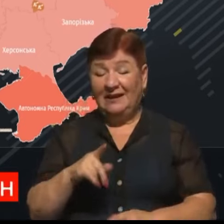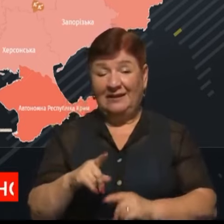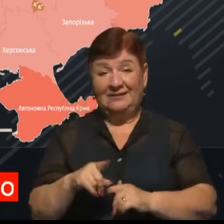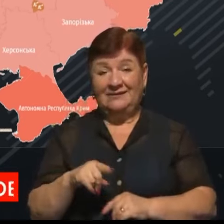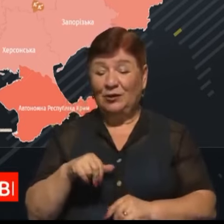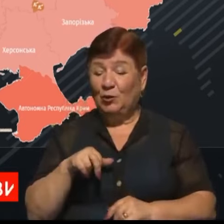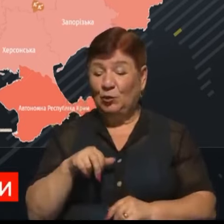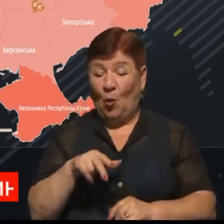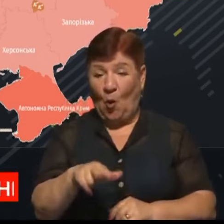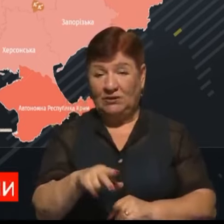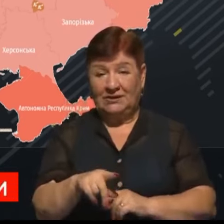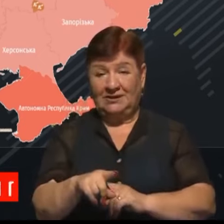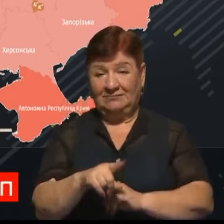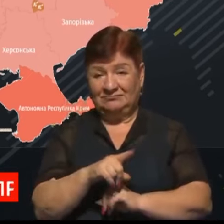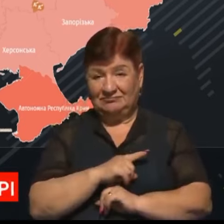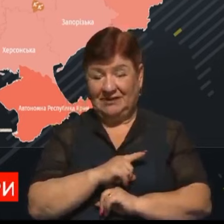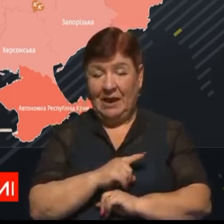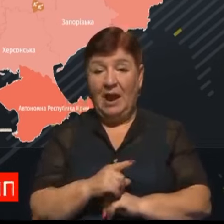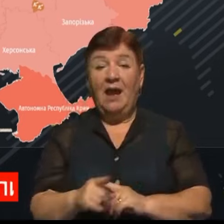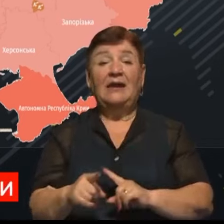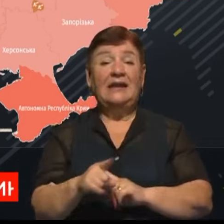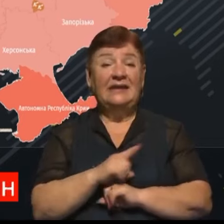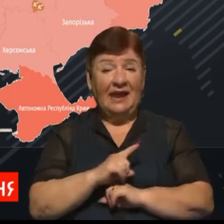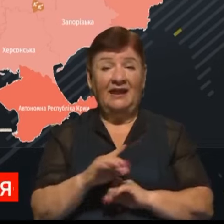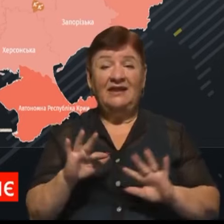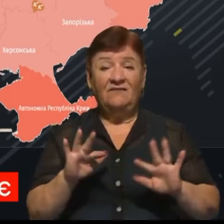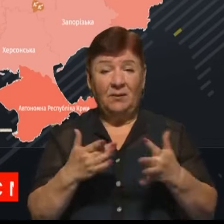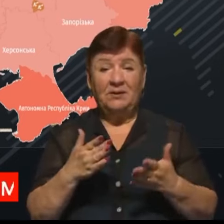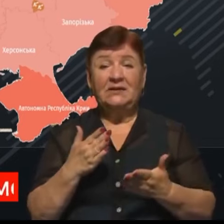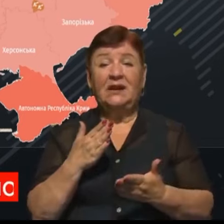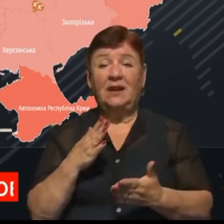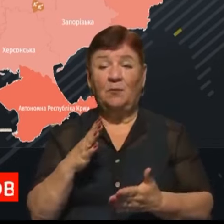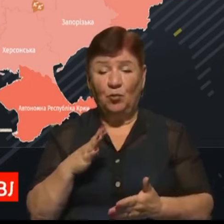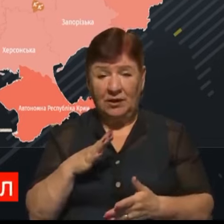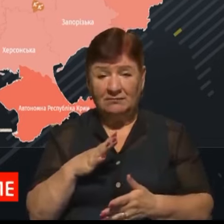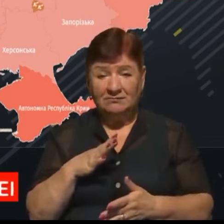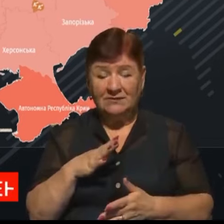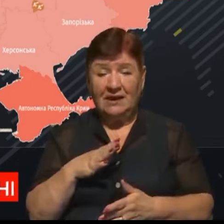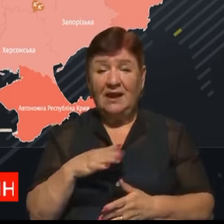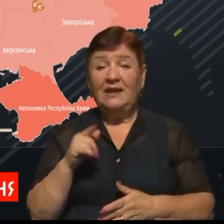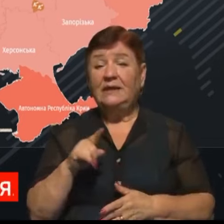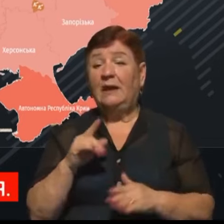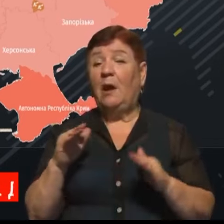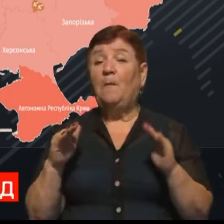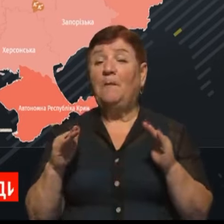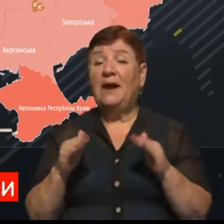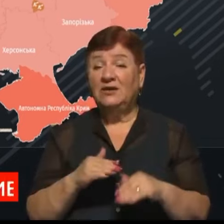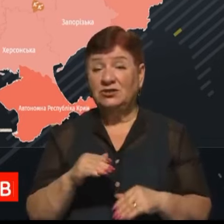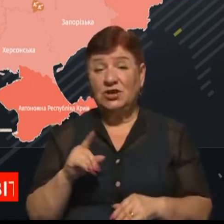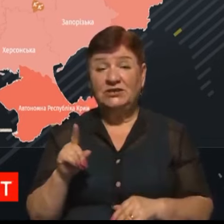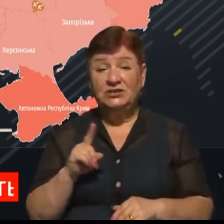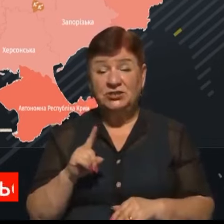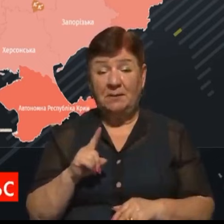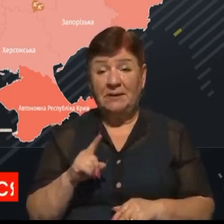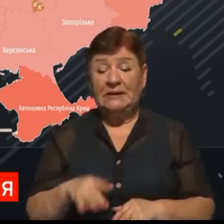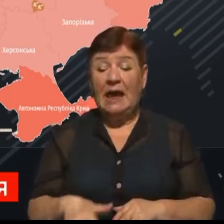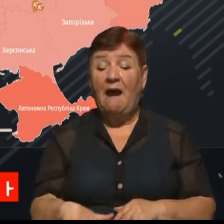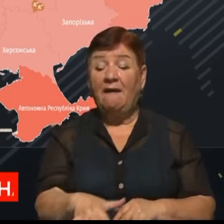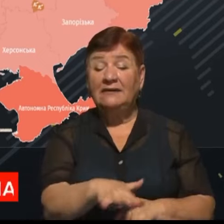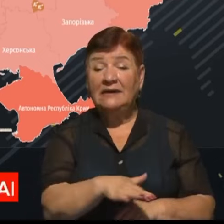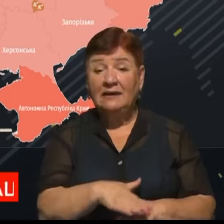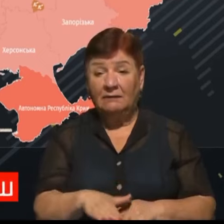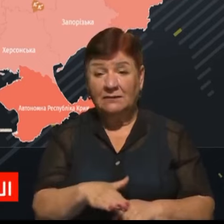так? Так, летальні випадки у нас, на жаль, були, їх, звичайно, значно менше, чим на ділянці, де